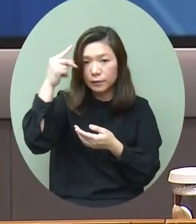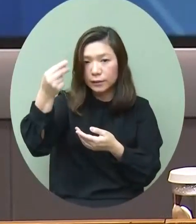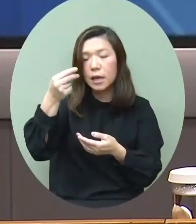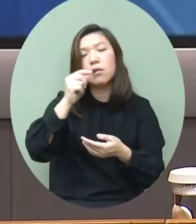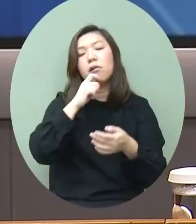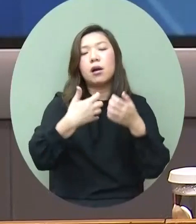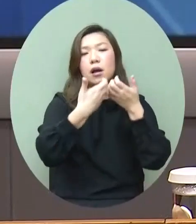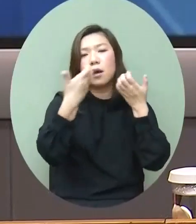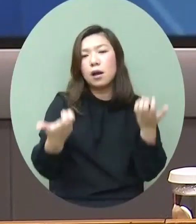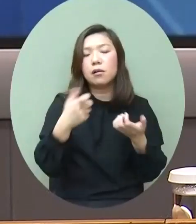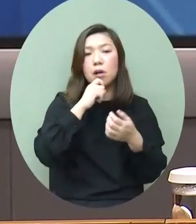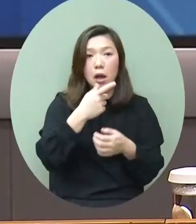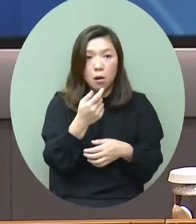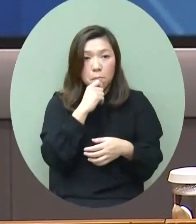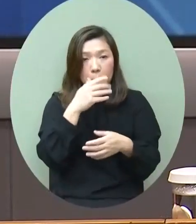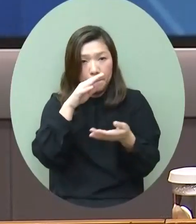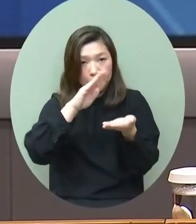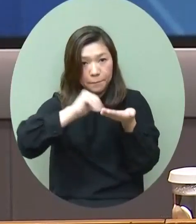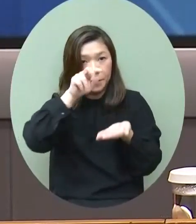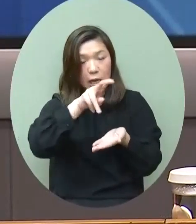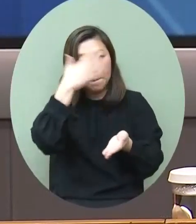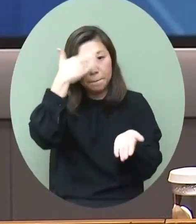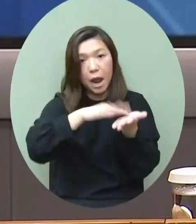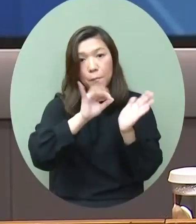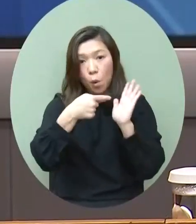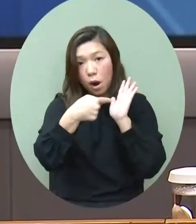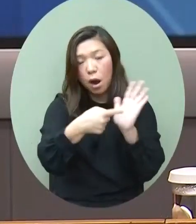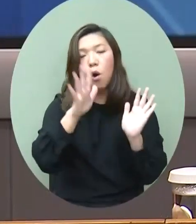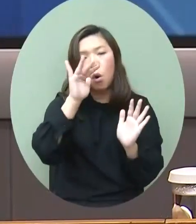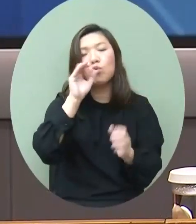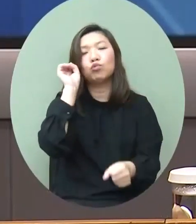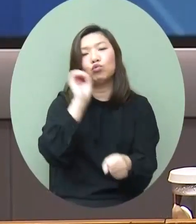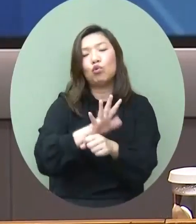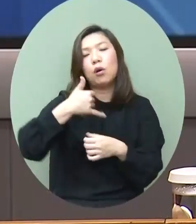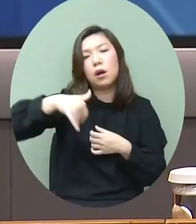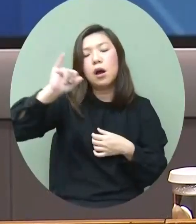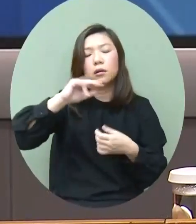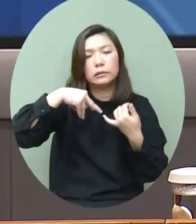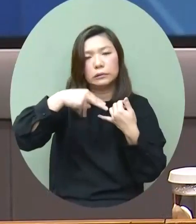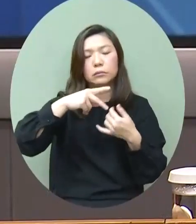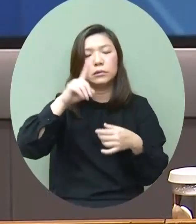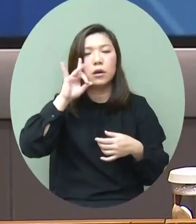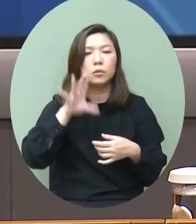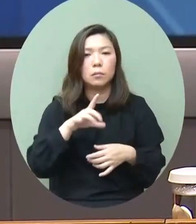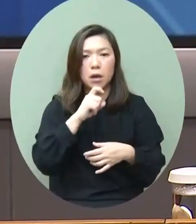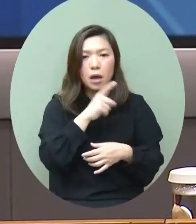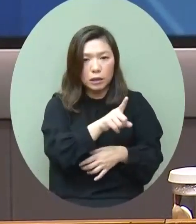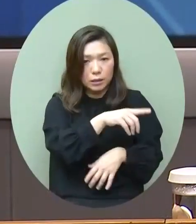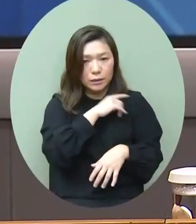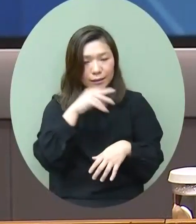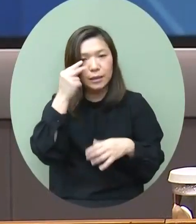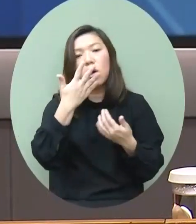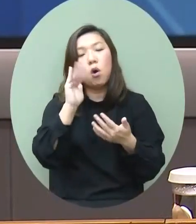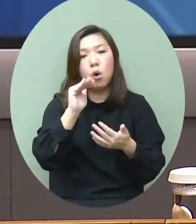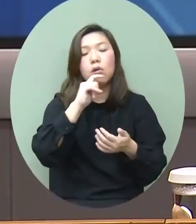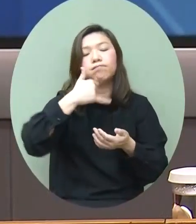行了多次檢測陰性之後可以提早離開檢疫酒店其後的七天在自我監察期間也可以離家